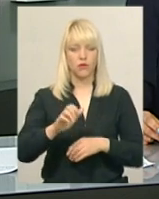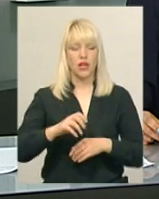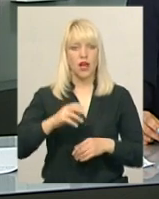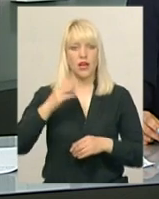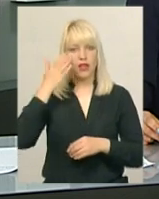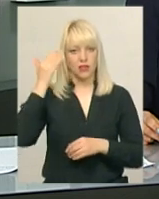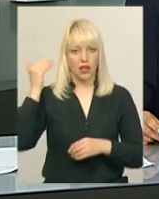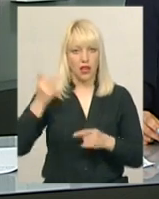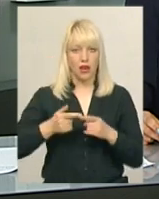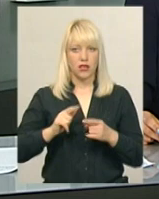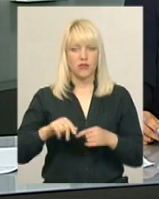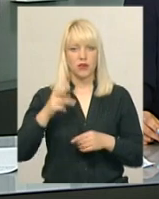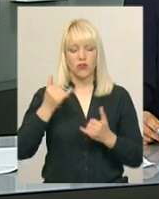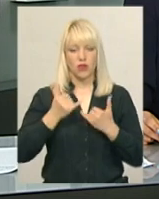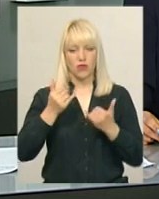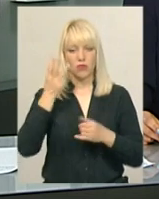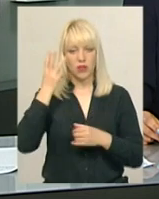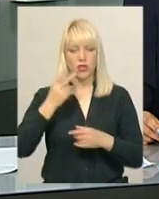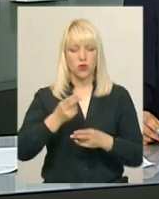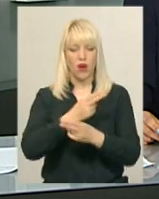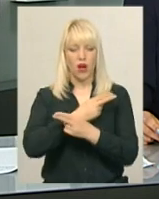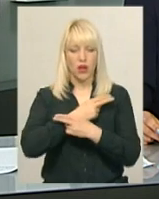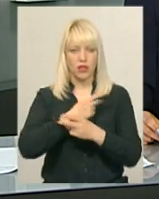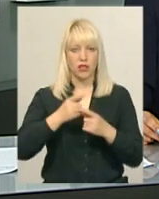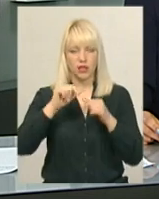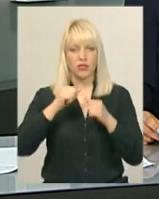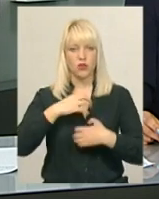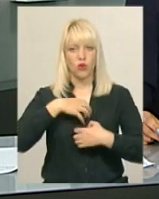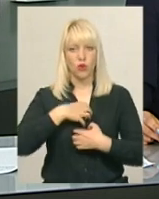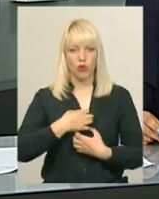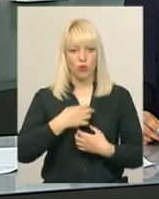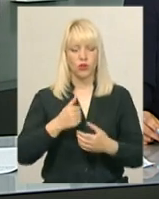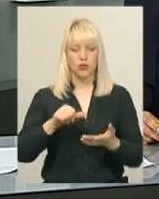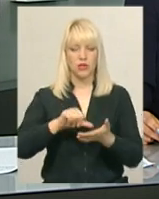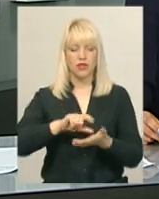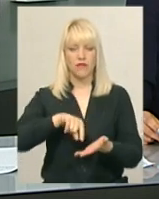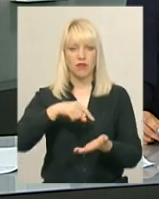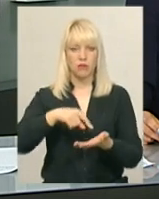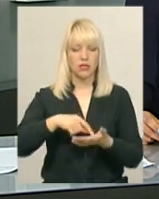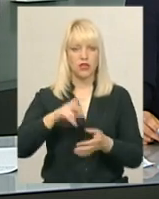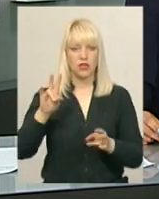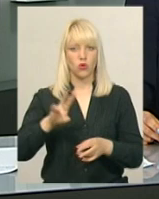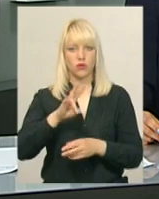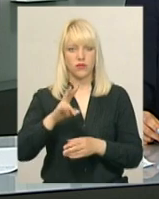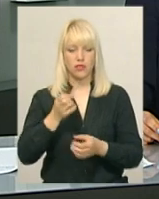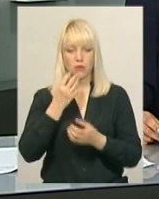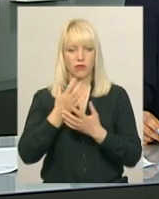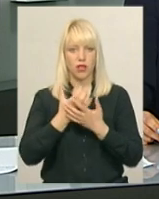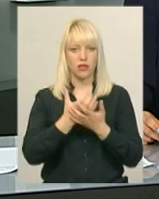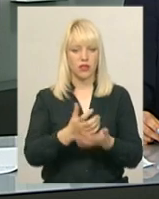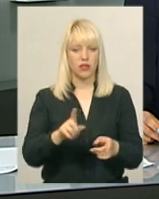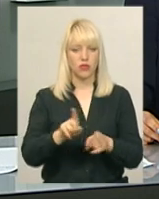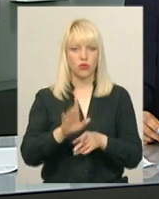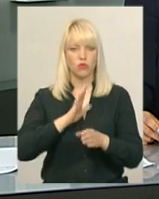До Ангела Скорботи жителі міста, представники духовенства, міської та обласної влади поклали квіти. Також тут відбулася панахида за